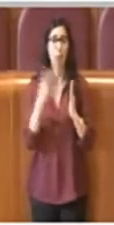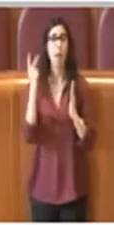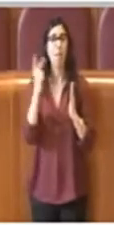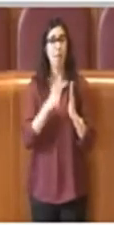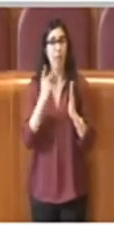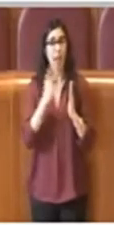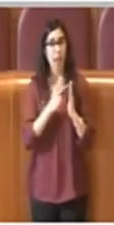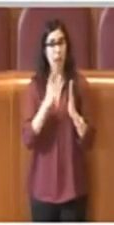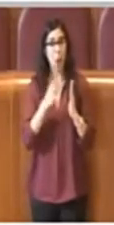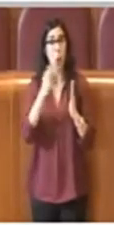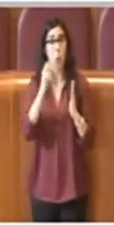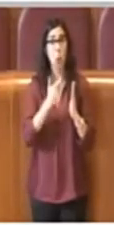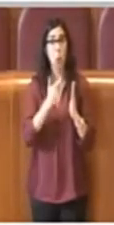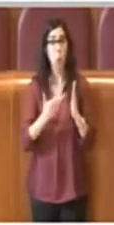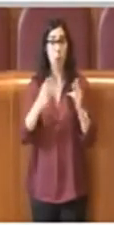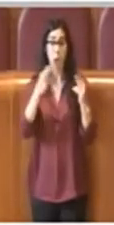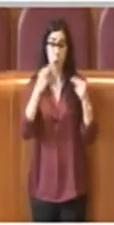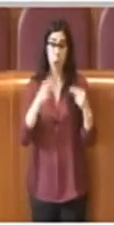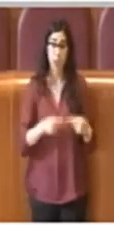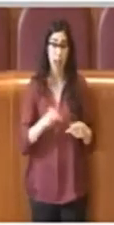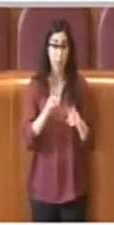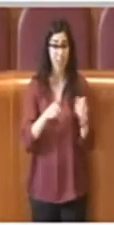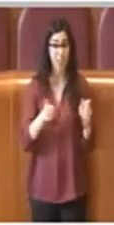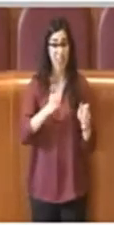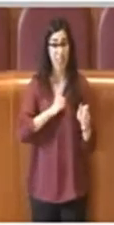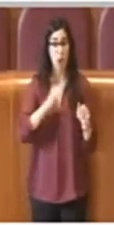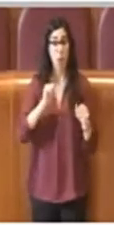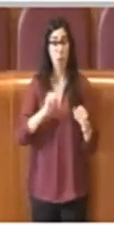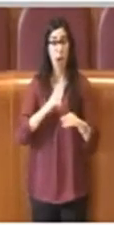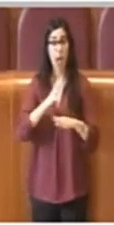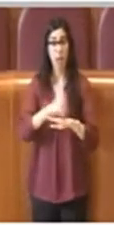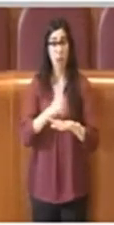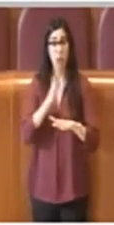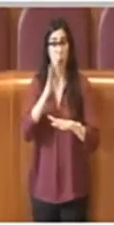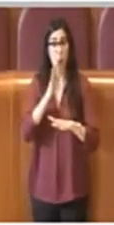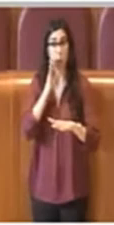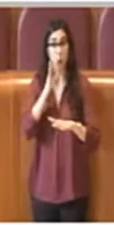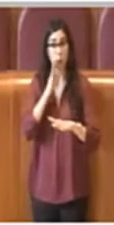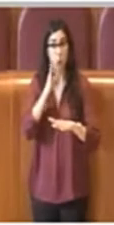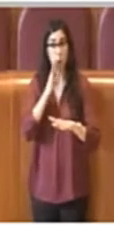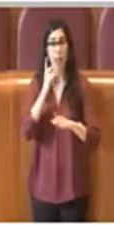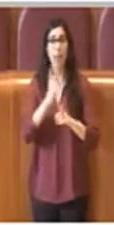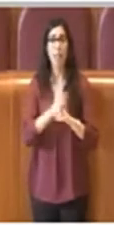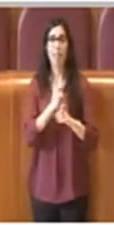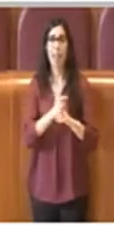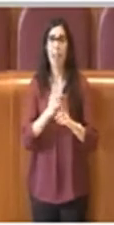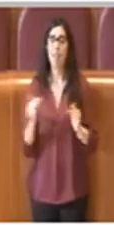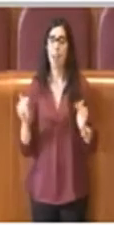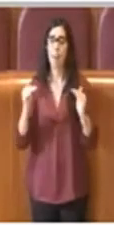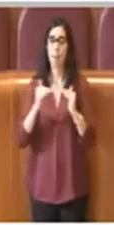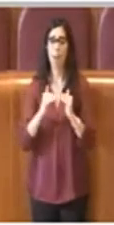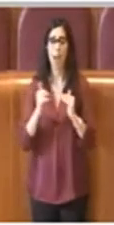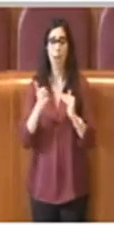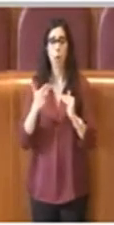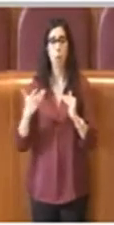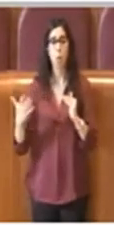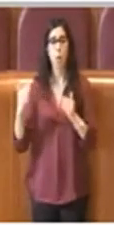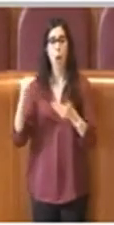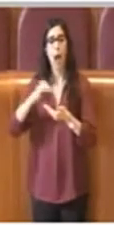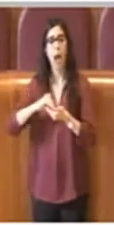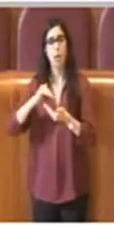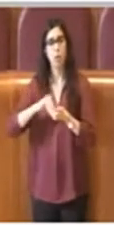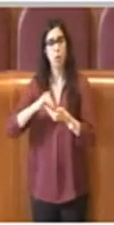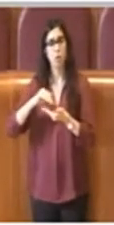totale dei singoli che possono accedere alla consulta al numero totale delle associazioni che risultano iscritte in un determinato momento.